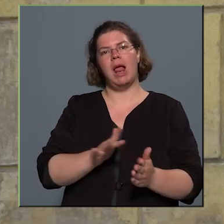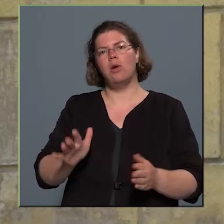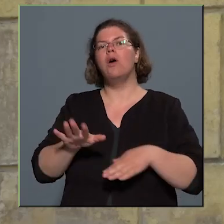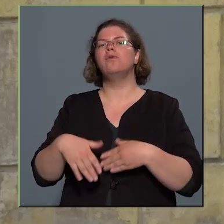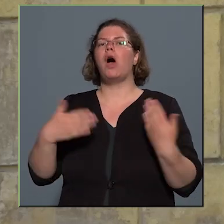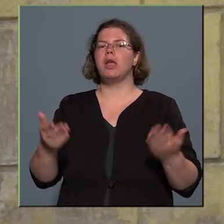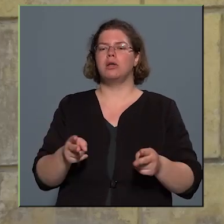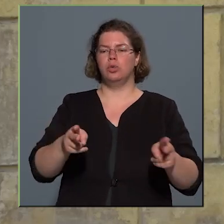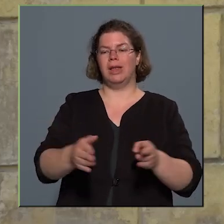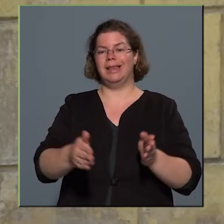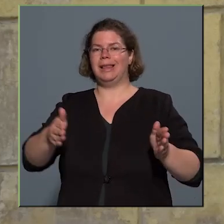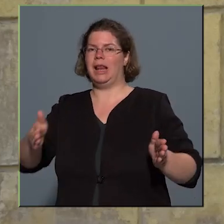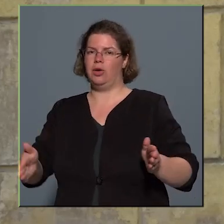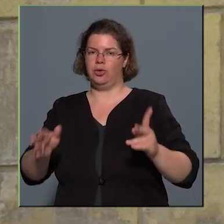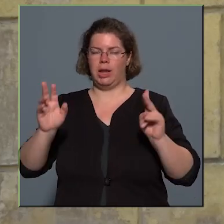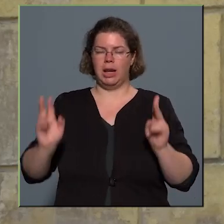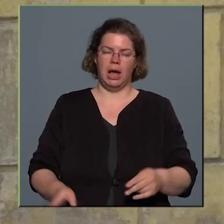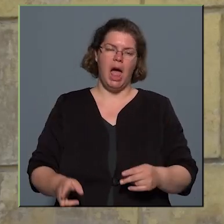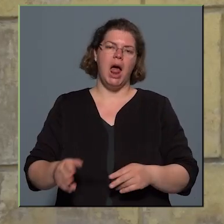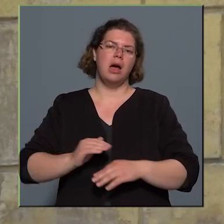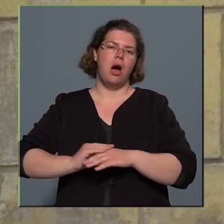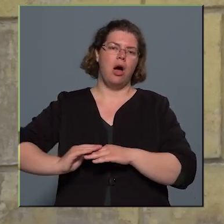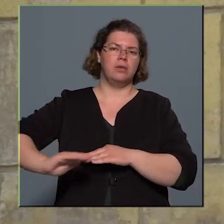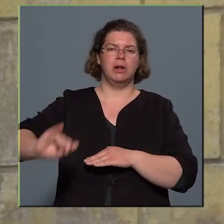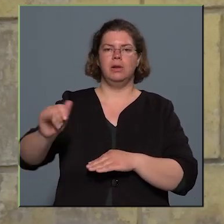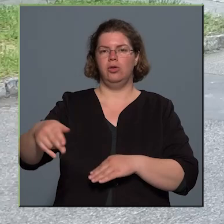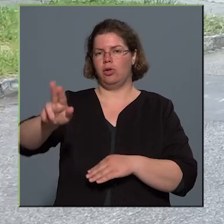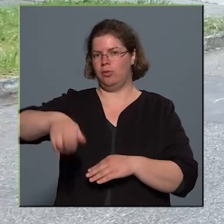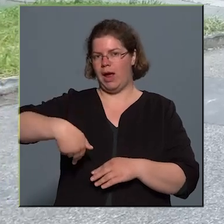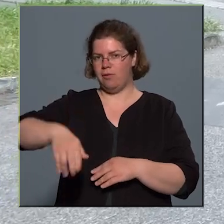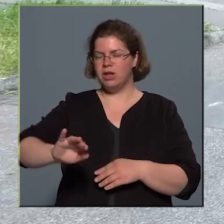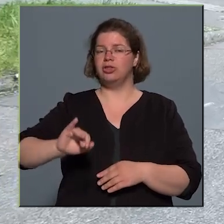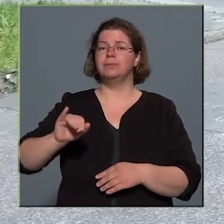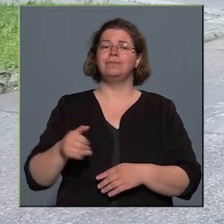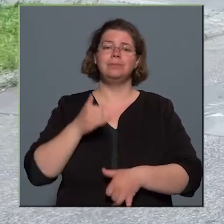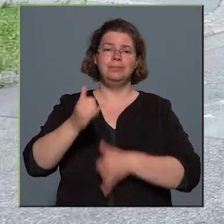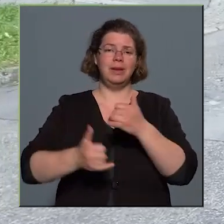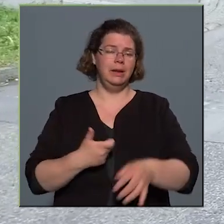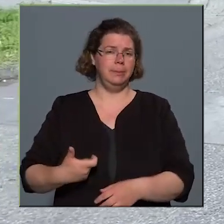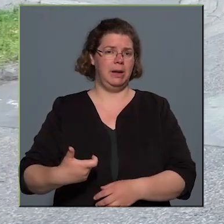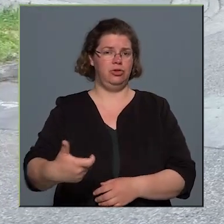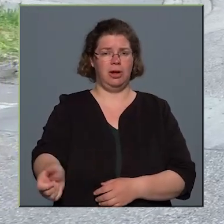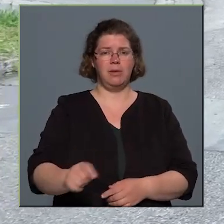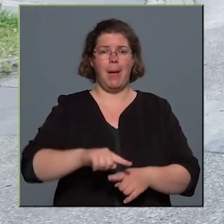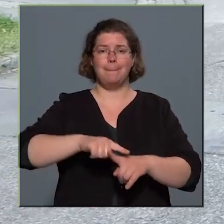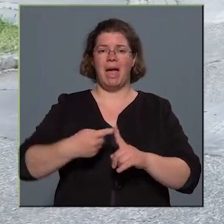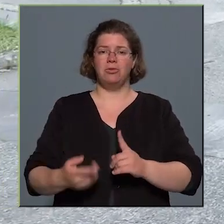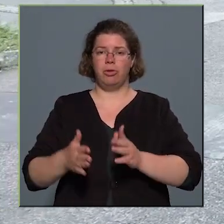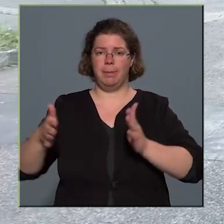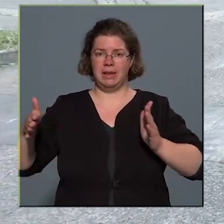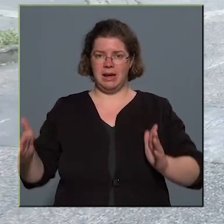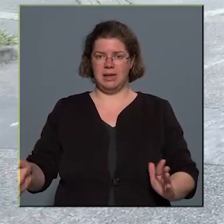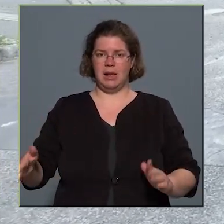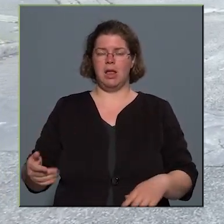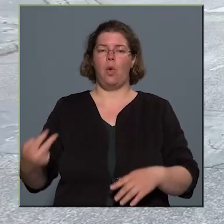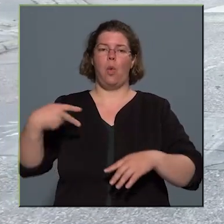szélesítjük valamennyire az aszfaltfelületet, és akkor itt felfestjük. Ők egy kerékpársáv egyébként másfél méter széles, egy